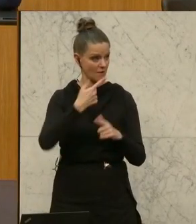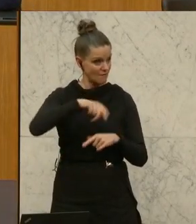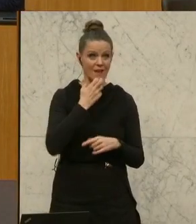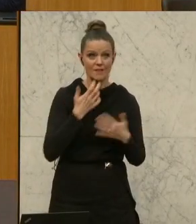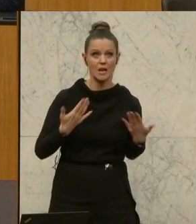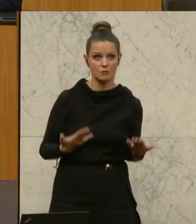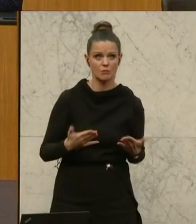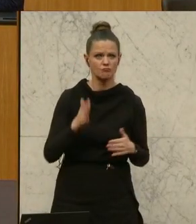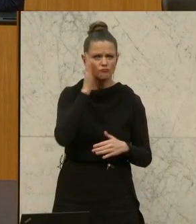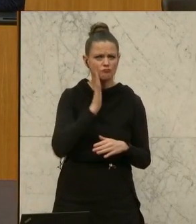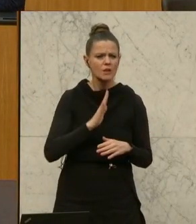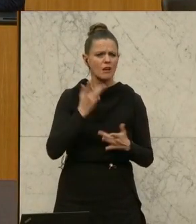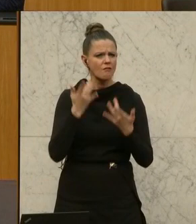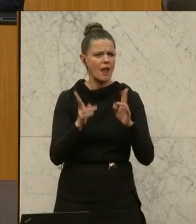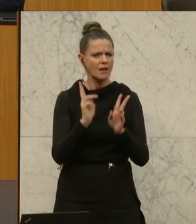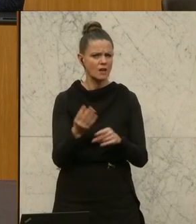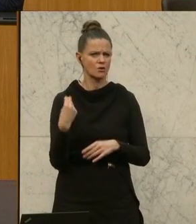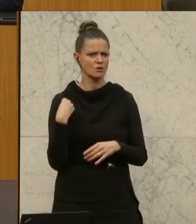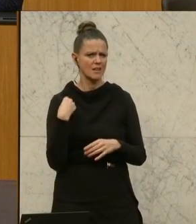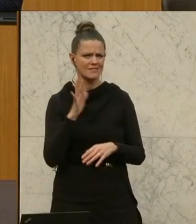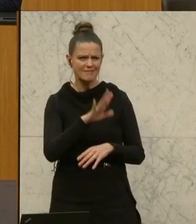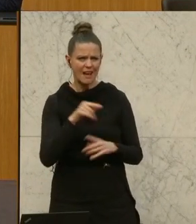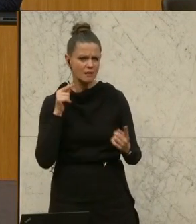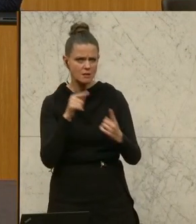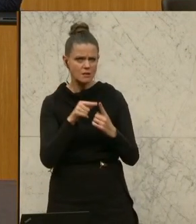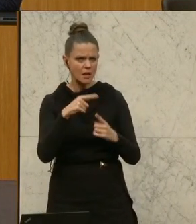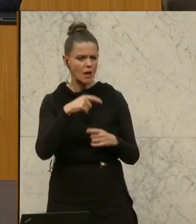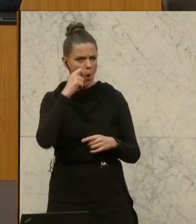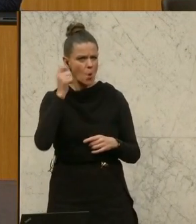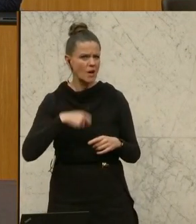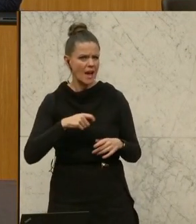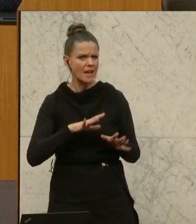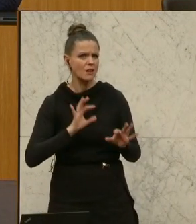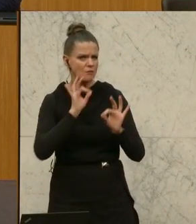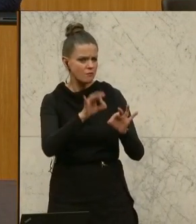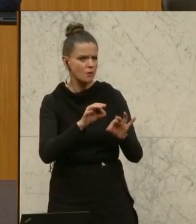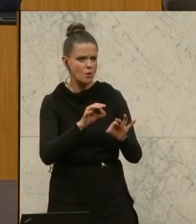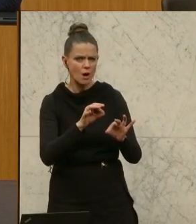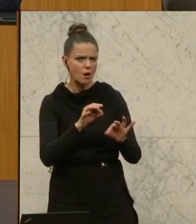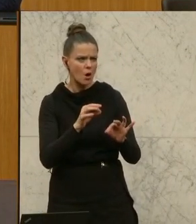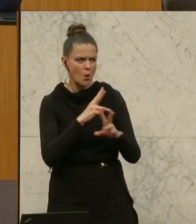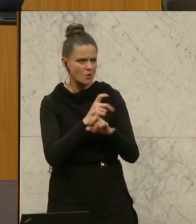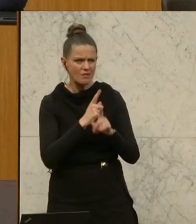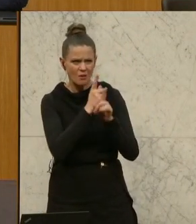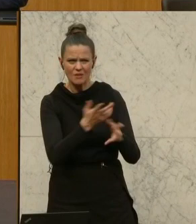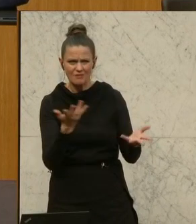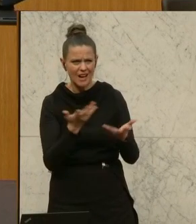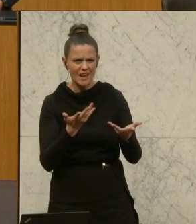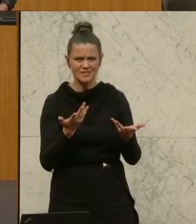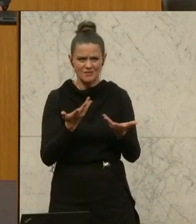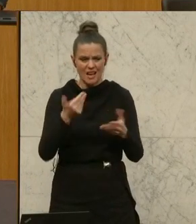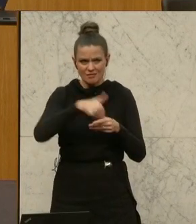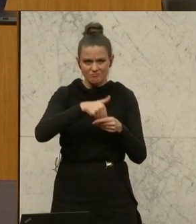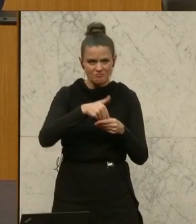Vielleicht verraten Sie mir mal, welches Kriegsziel Sie eigentlich in der Ukraine für Österreich verfolgen? Das, was da herauskommt,